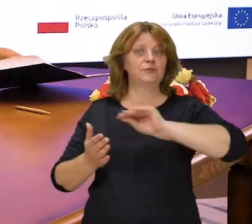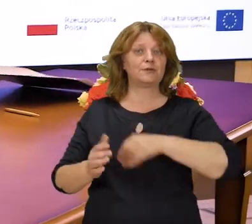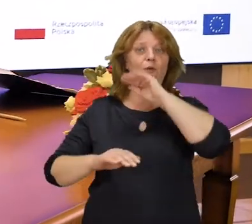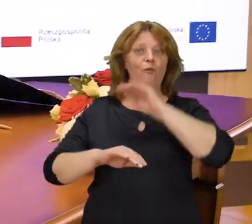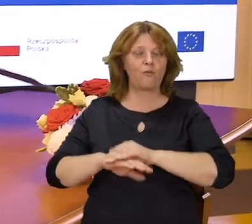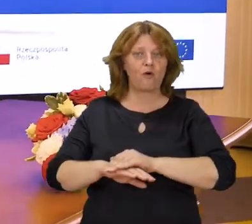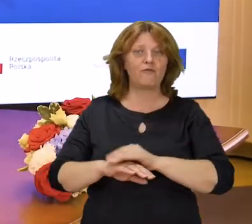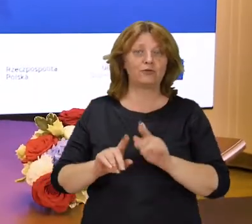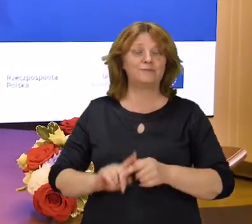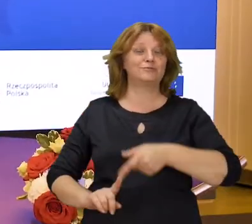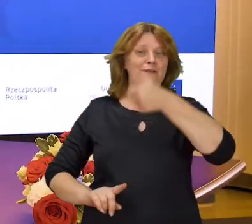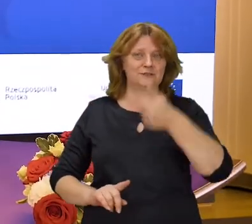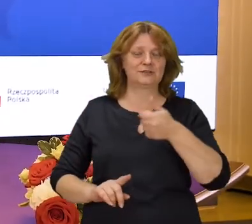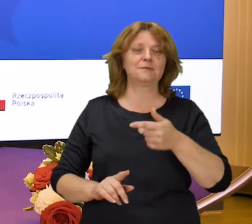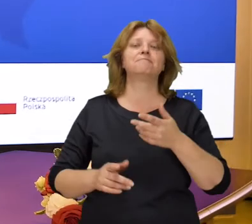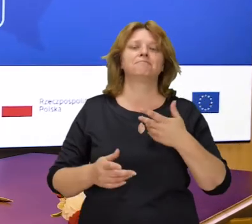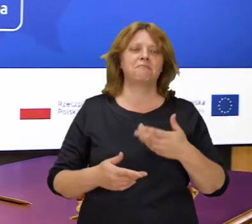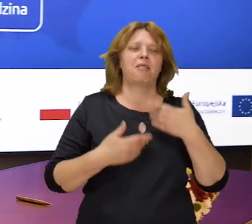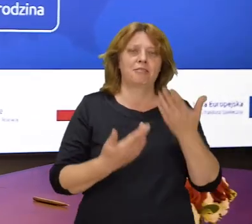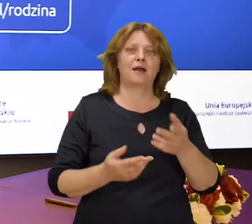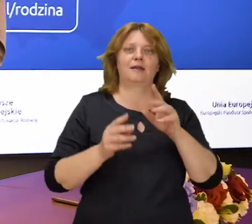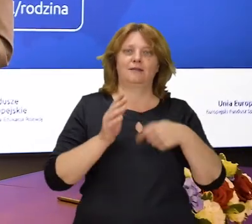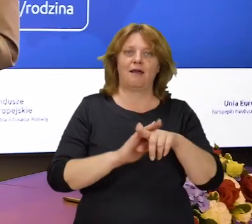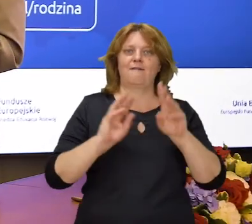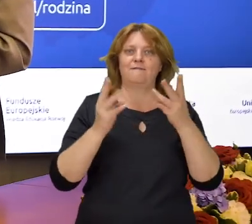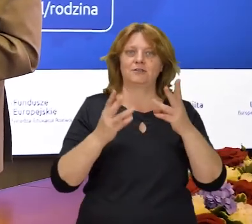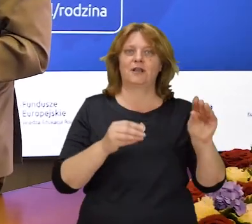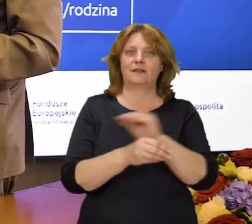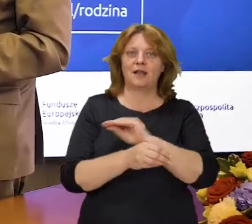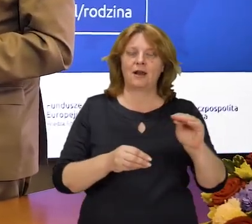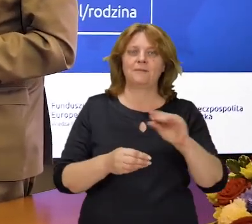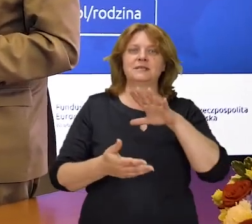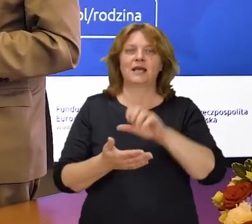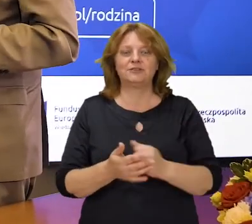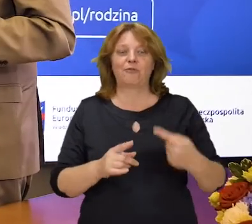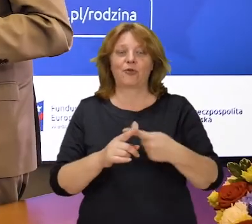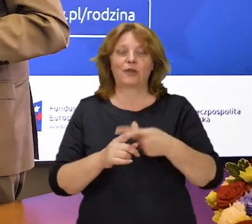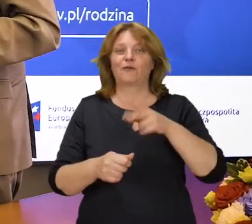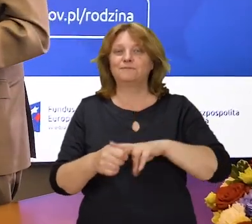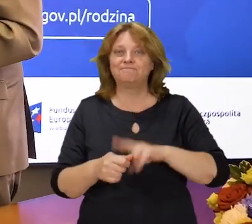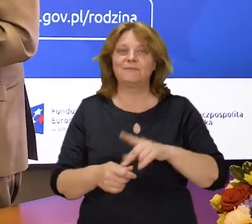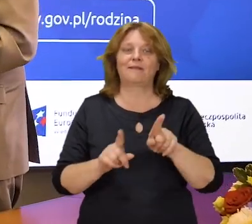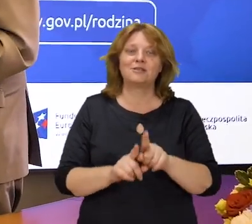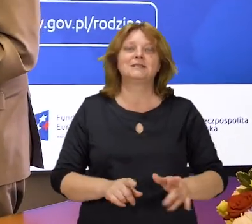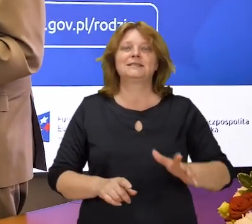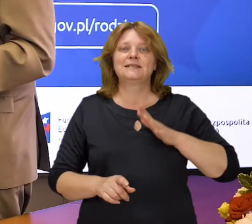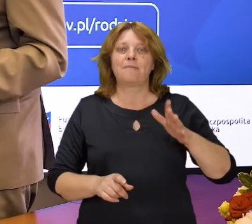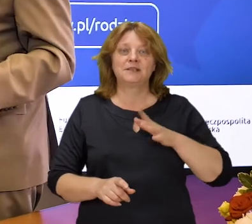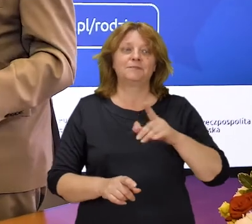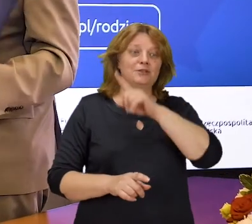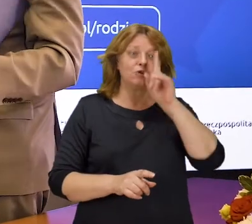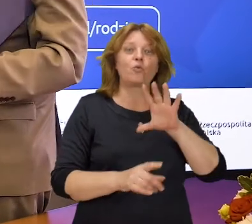umowę, która przede wszystkim pozwala warsztatom terapii zajęciowej doposażyć i zabezpieczyć zarówno